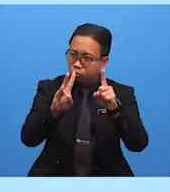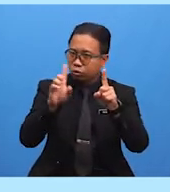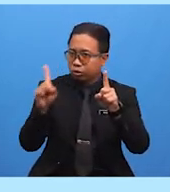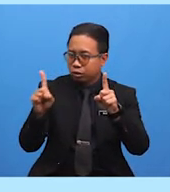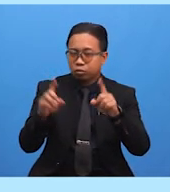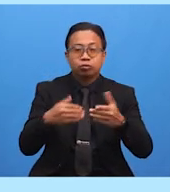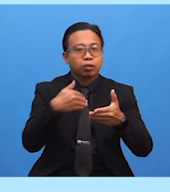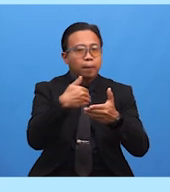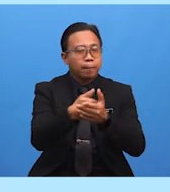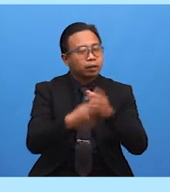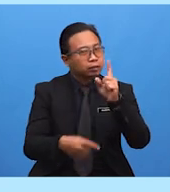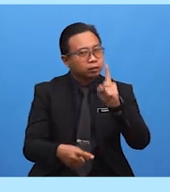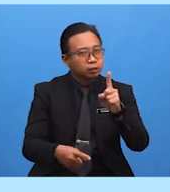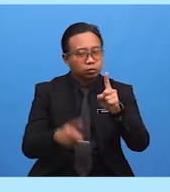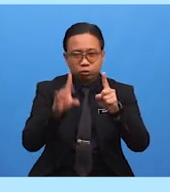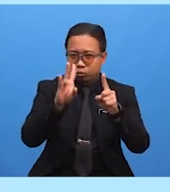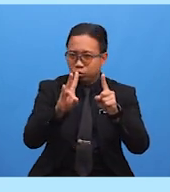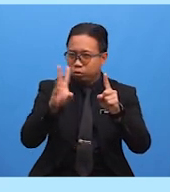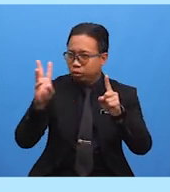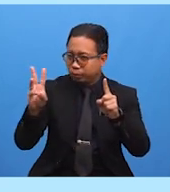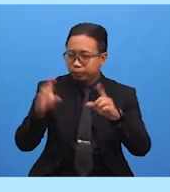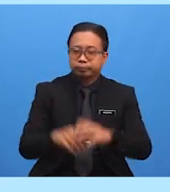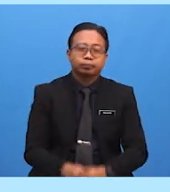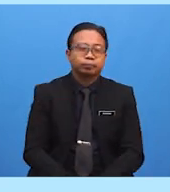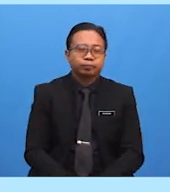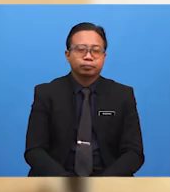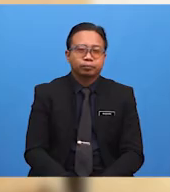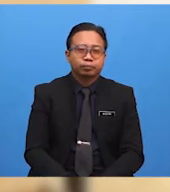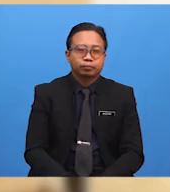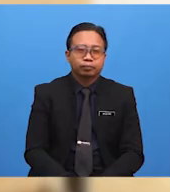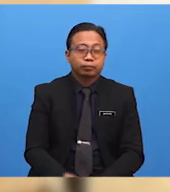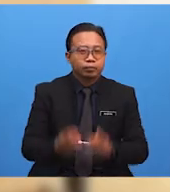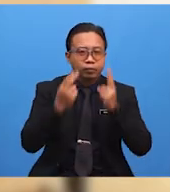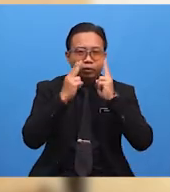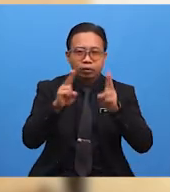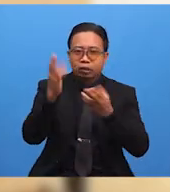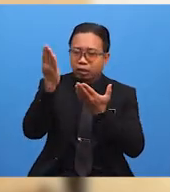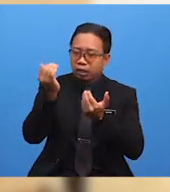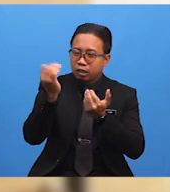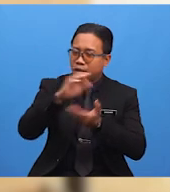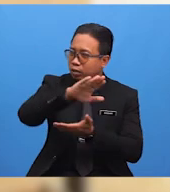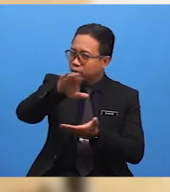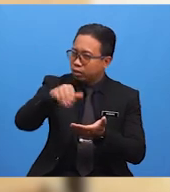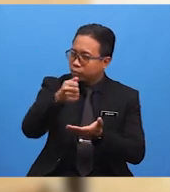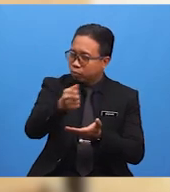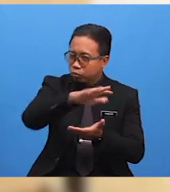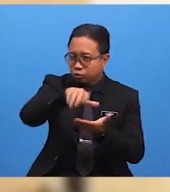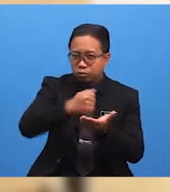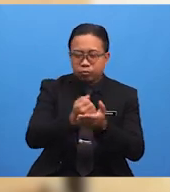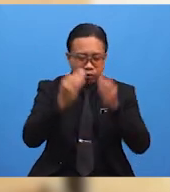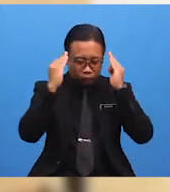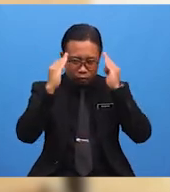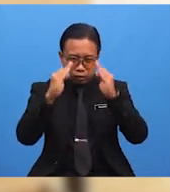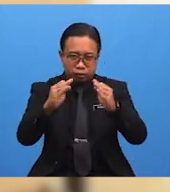hingga 176 Ustazah harap kamu semua fokus ya